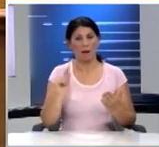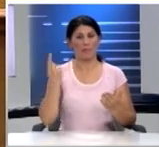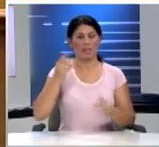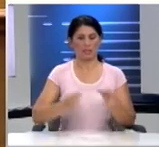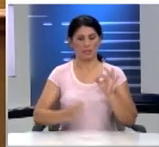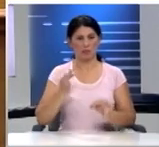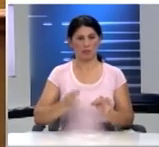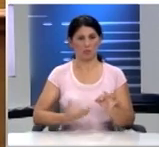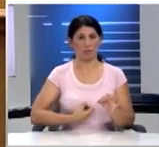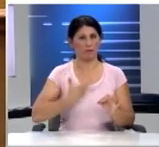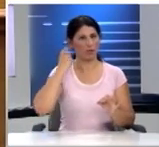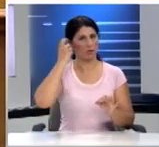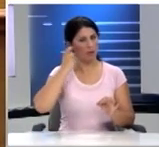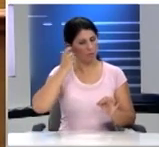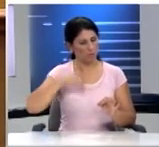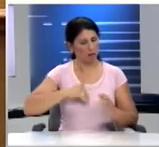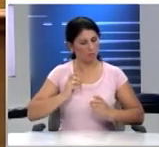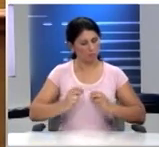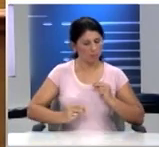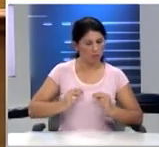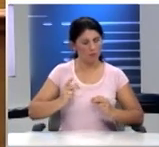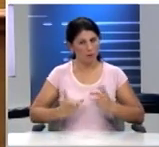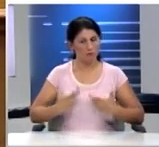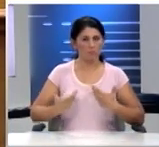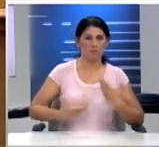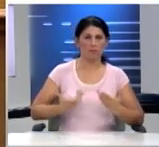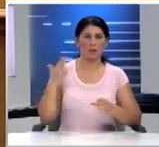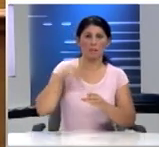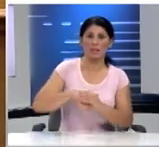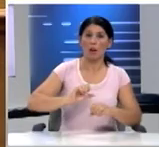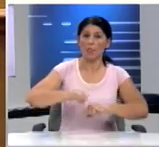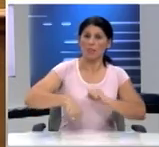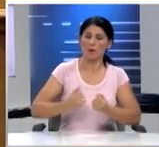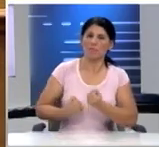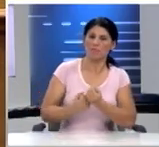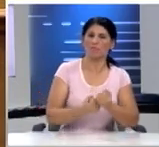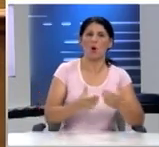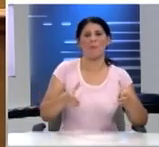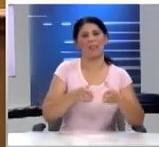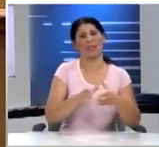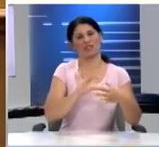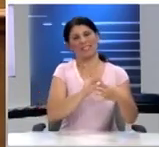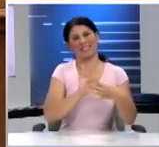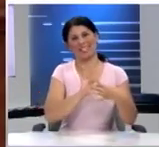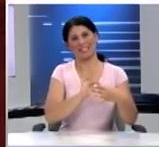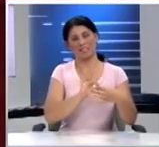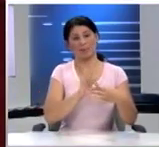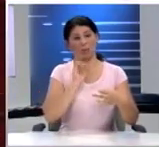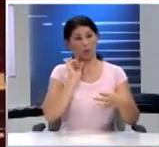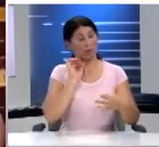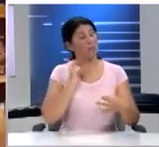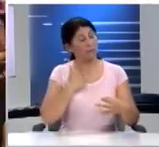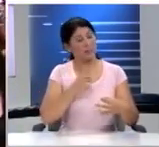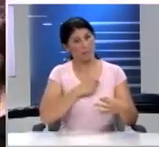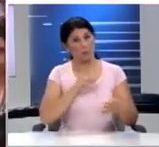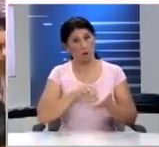συζητήσουν να εκφράσουν τις σκέψεις και τους προβληματισμούς τους αλλά και να συμμετάσουν σε δράσεις που ενισχύουν την ομαδικότητα και τη συνεργασία Σκόπιμη τέλος